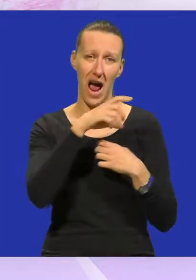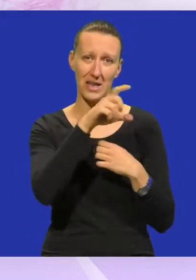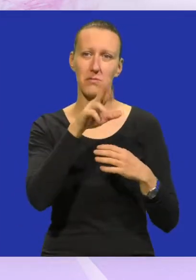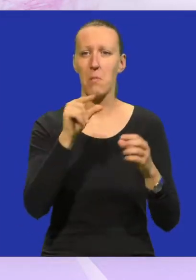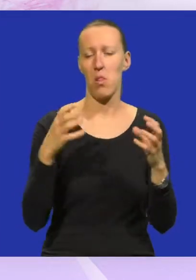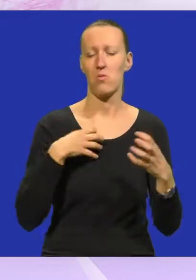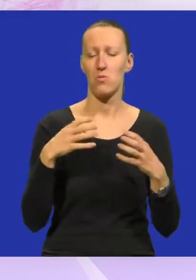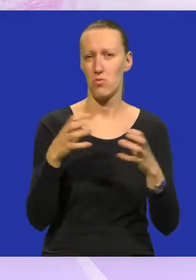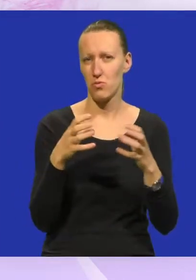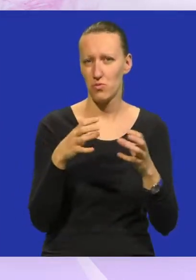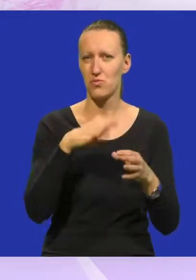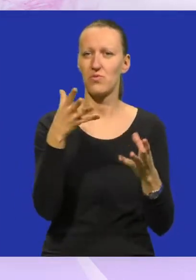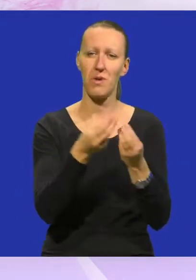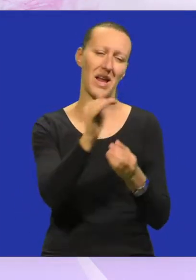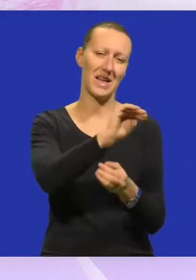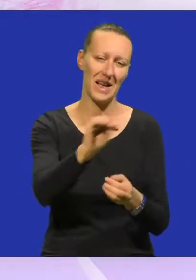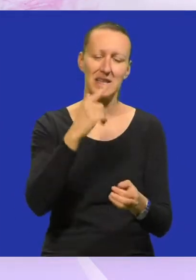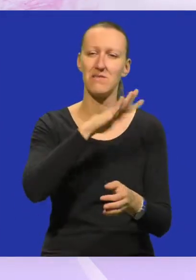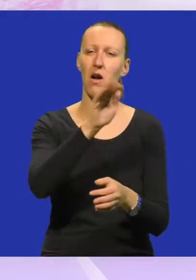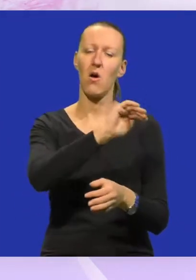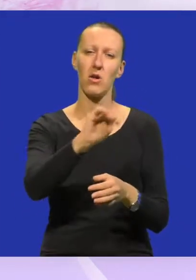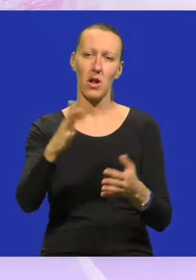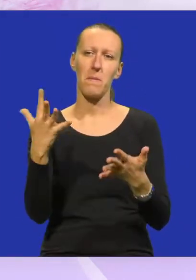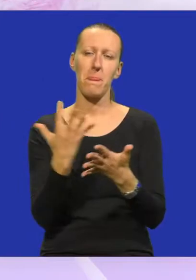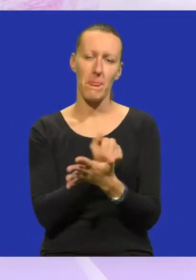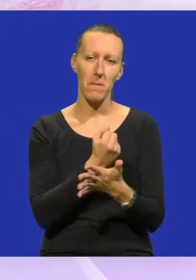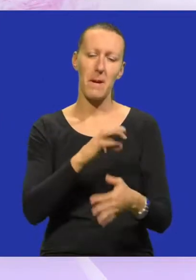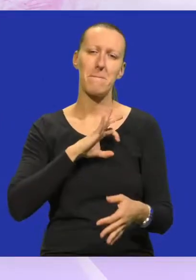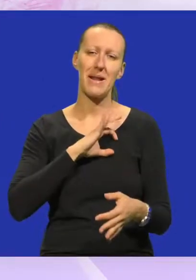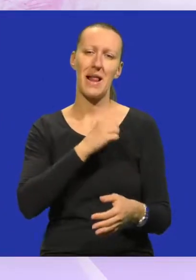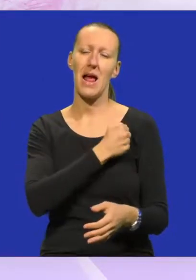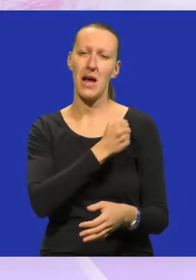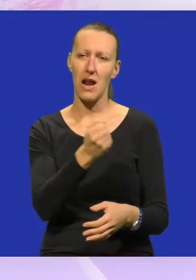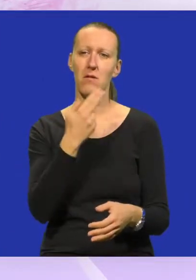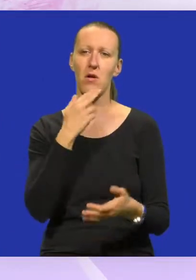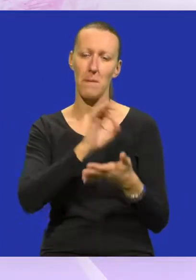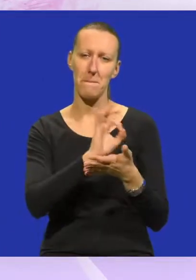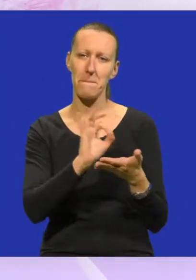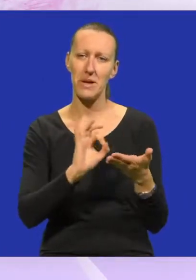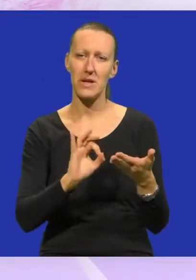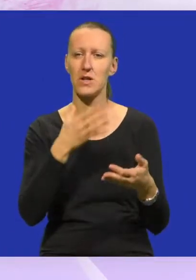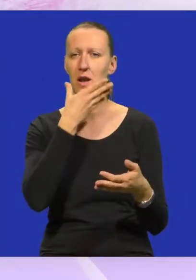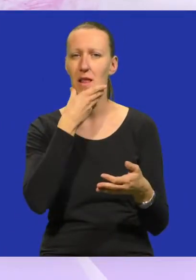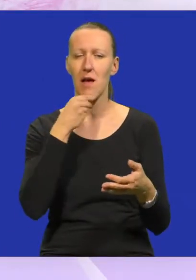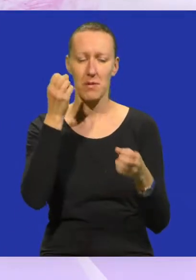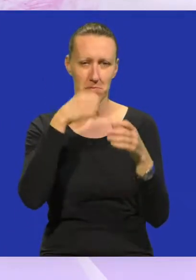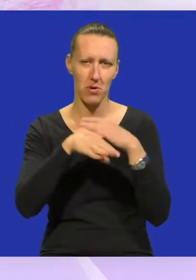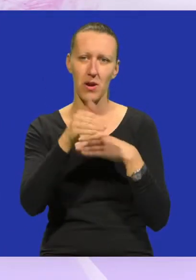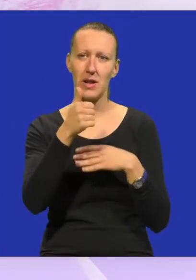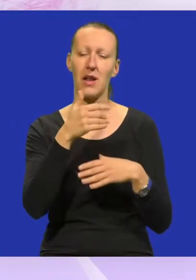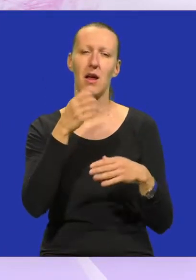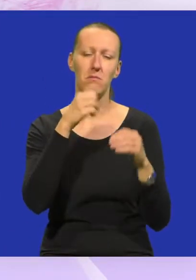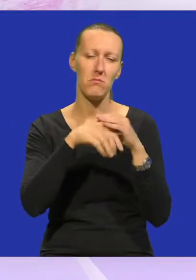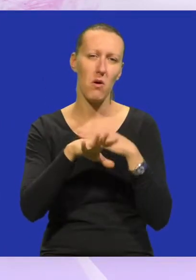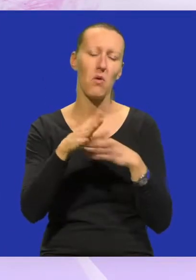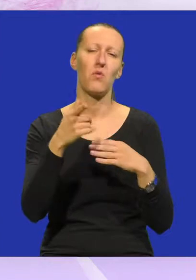malo odruženje sa djecom i svako djete je dobilo medalju hrabrosti na kojoj piše jedna lijepa poruka, jedna poruka